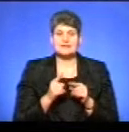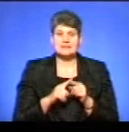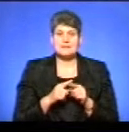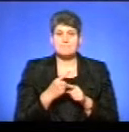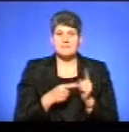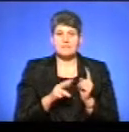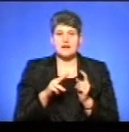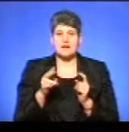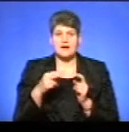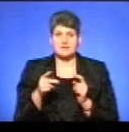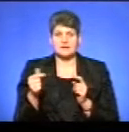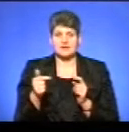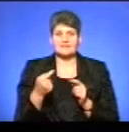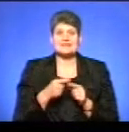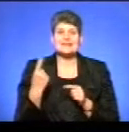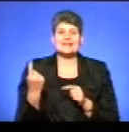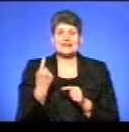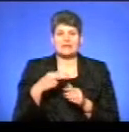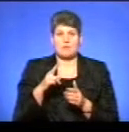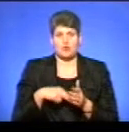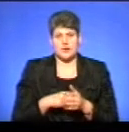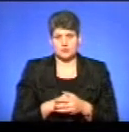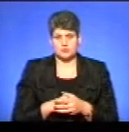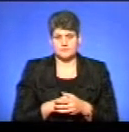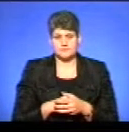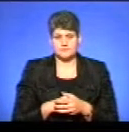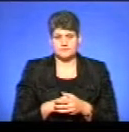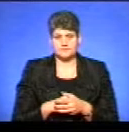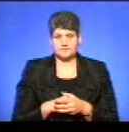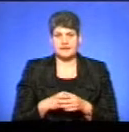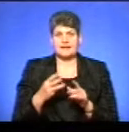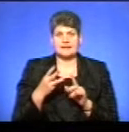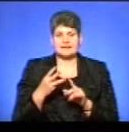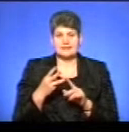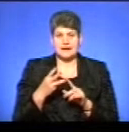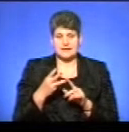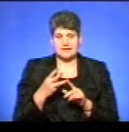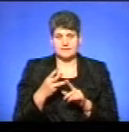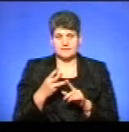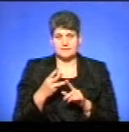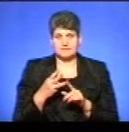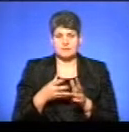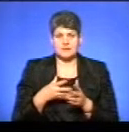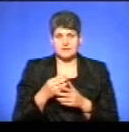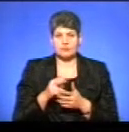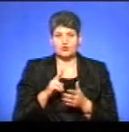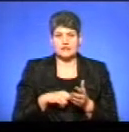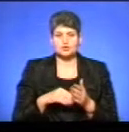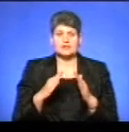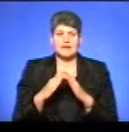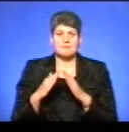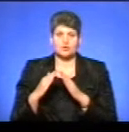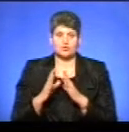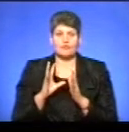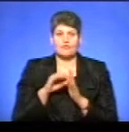мільярда гривень – це єдиний податок. Третій за розміром платіж – це є податок на майно, куди